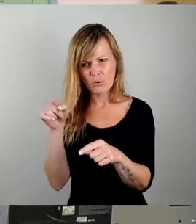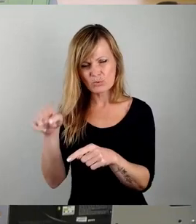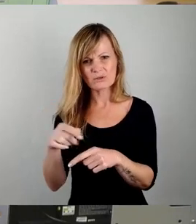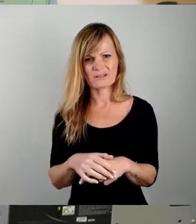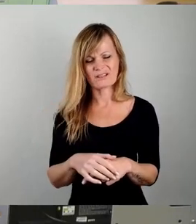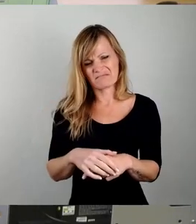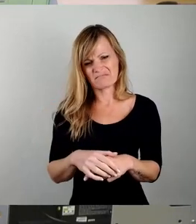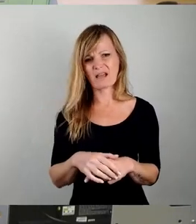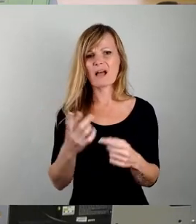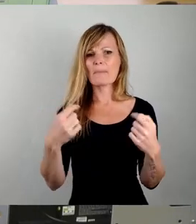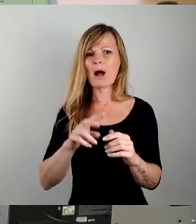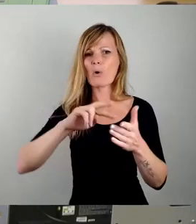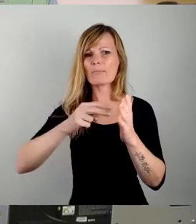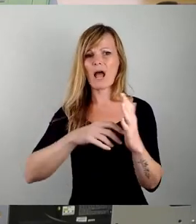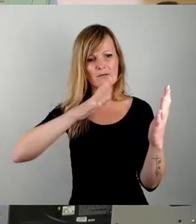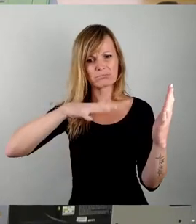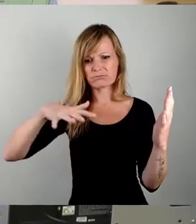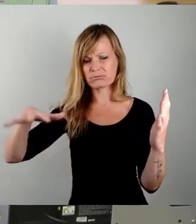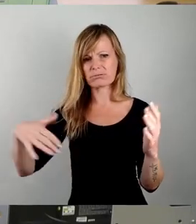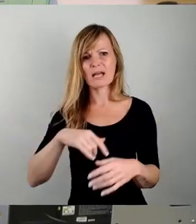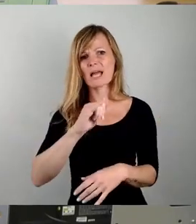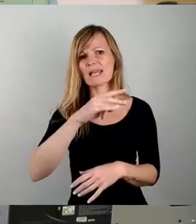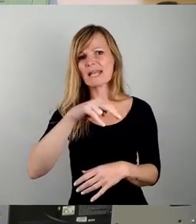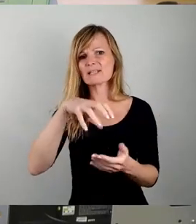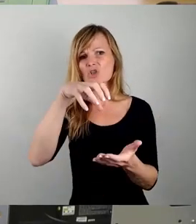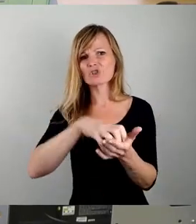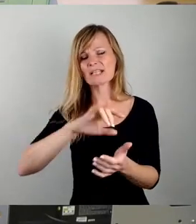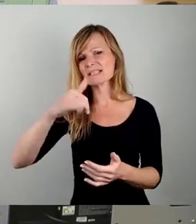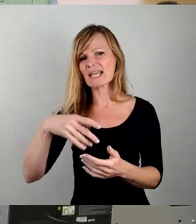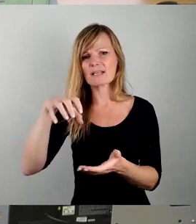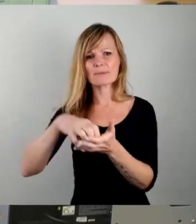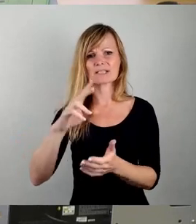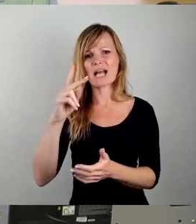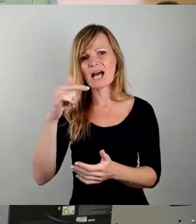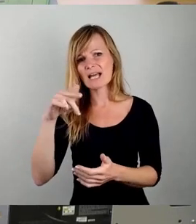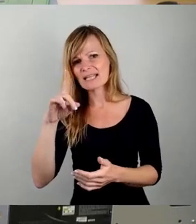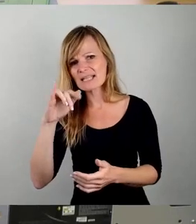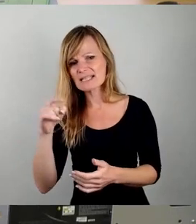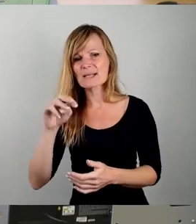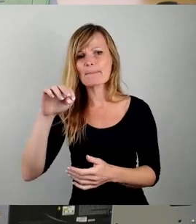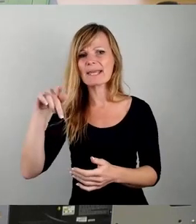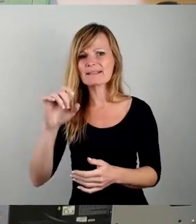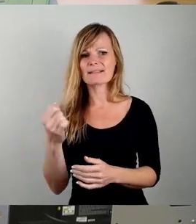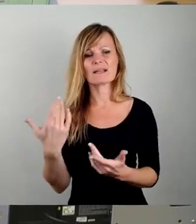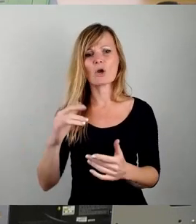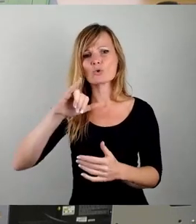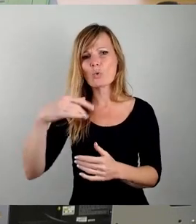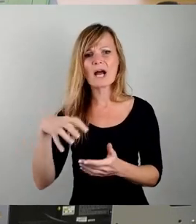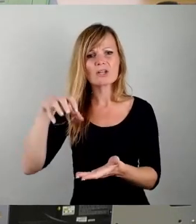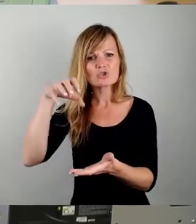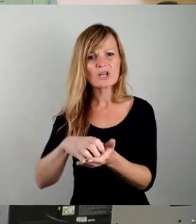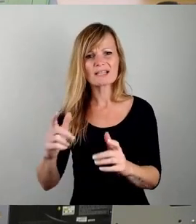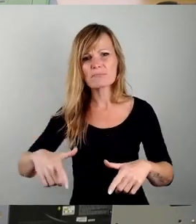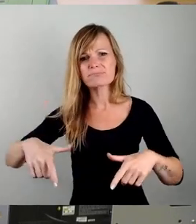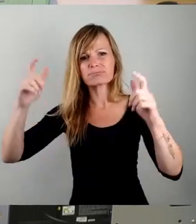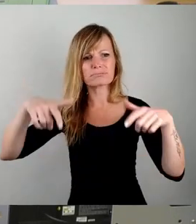Baupläne, Bebauungspläne aufzählen, Lindnerstadt, Jägerpark, Kaditz-Migten, die zurzeit Plattenwerk, Johannstadt, Leneberg, die von Hand